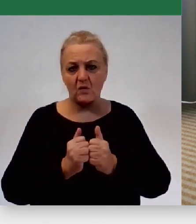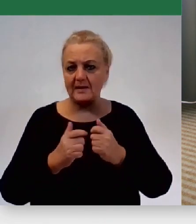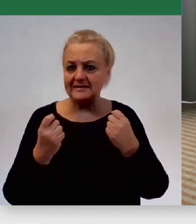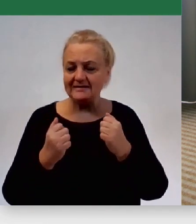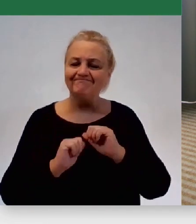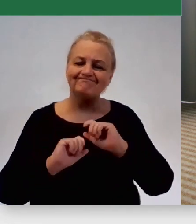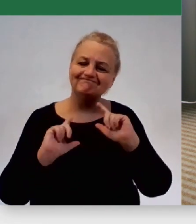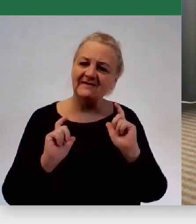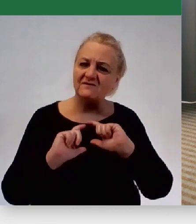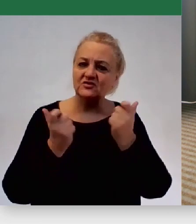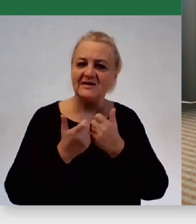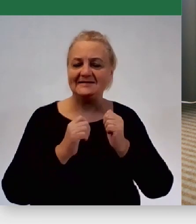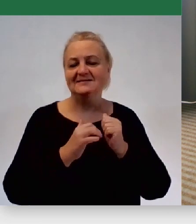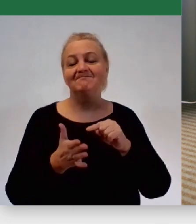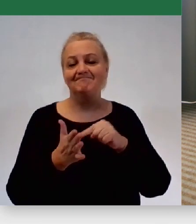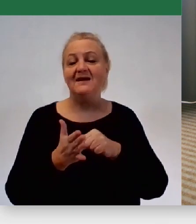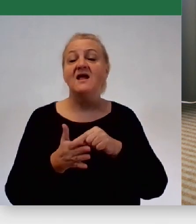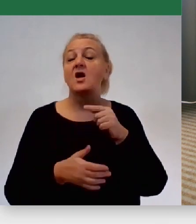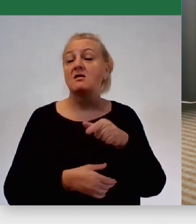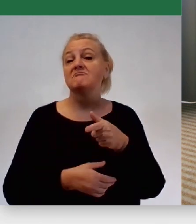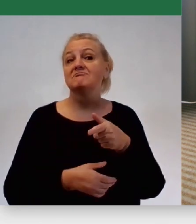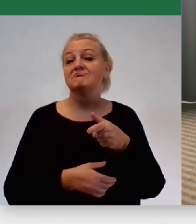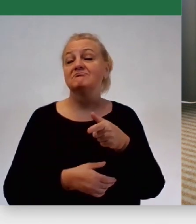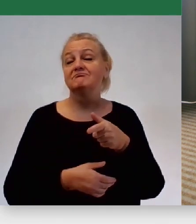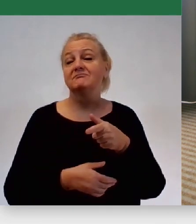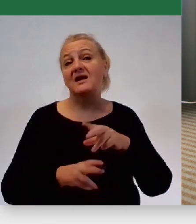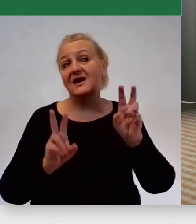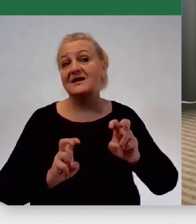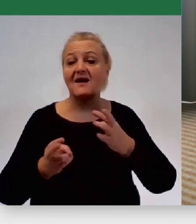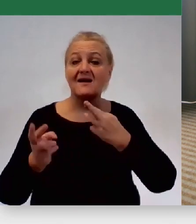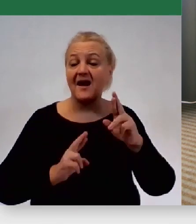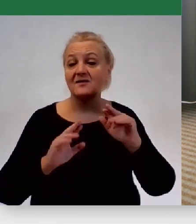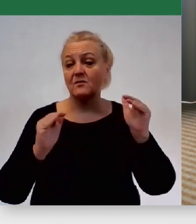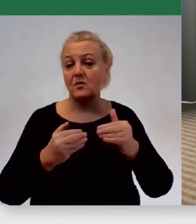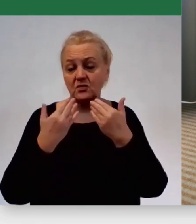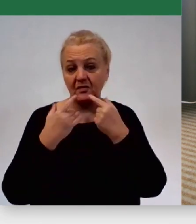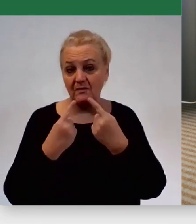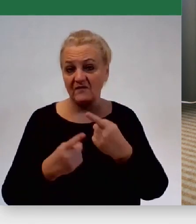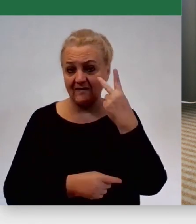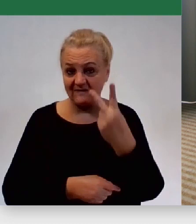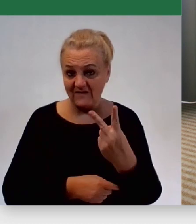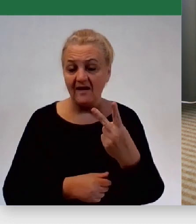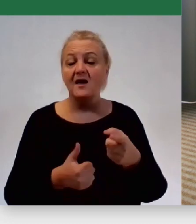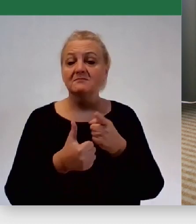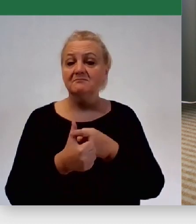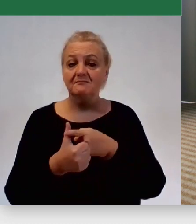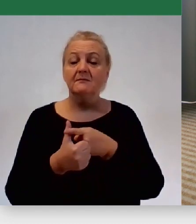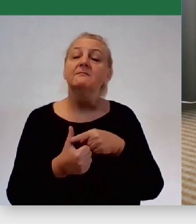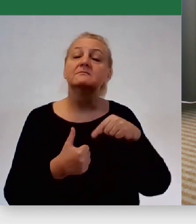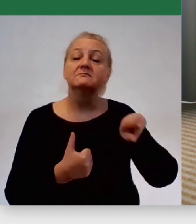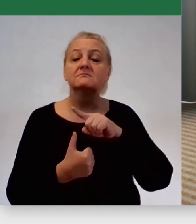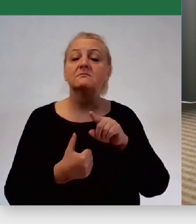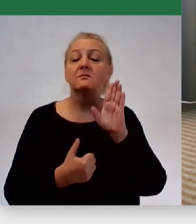i możliwe reakcje na kryzys są w uproszczeniu dwie. Jedna to jest taka, że redukujemy